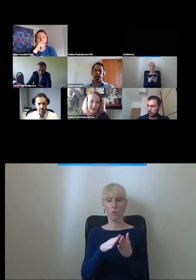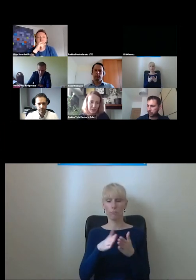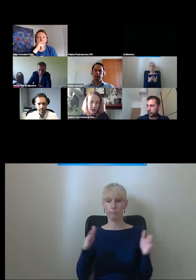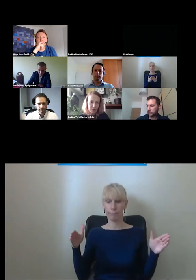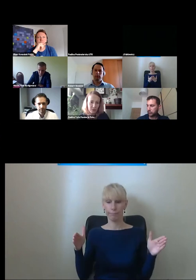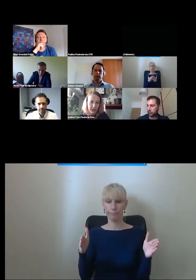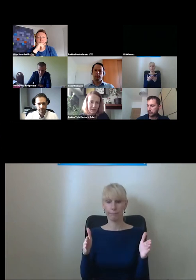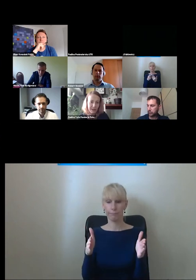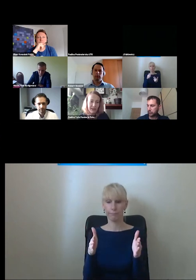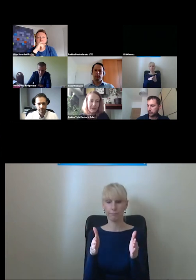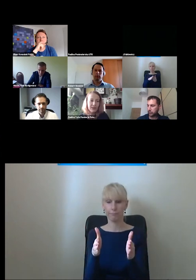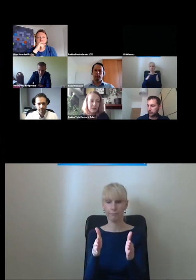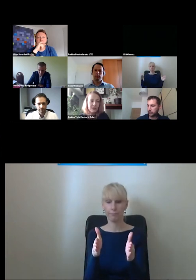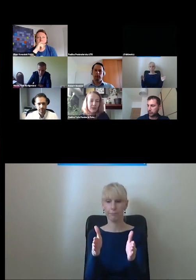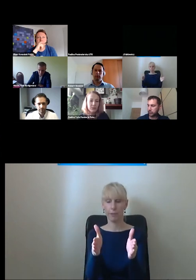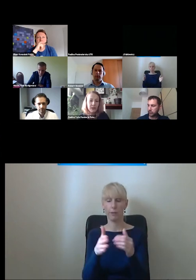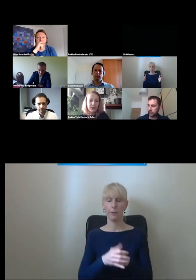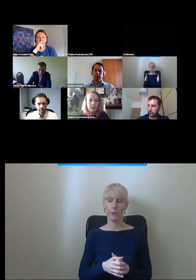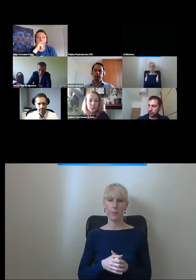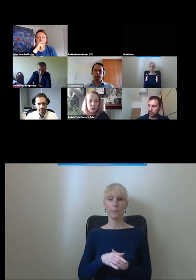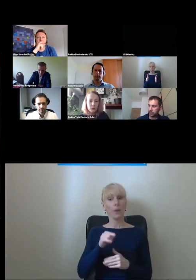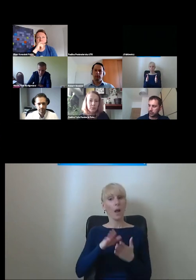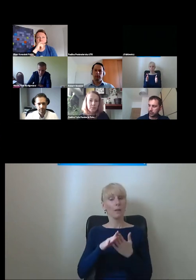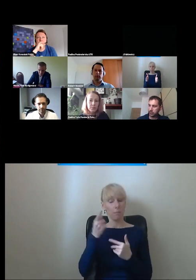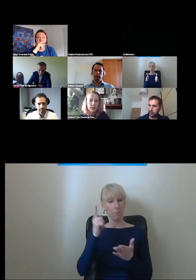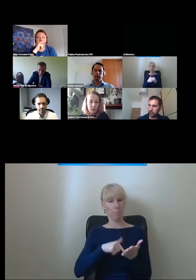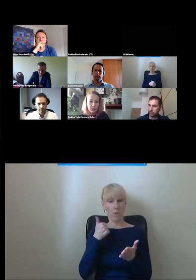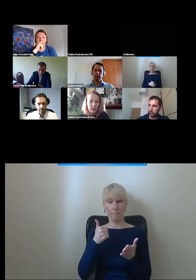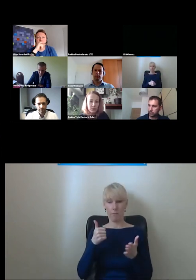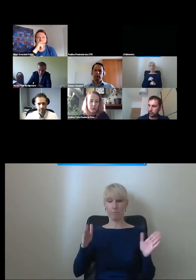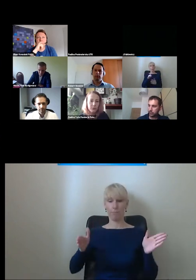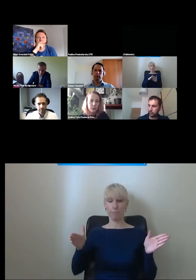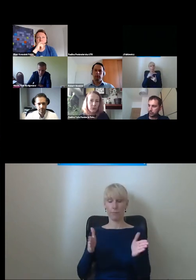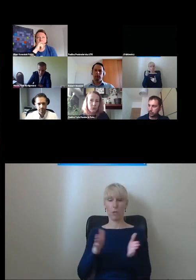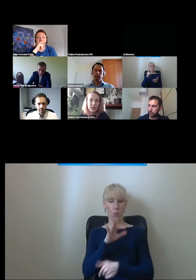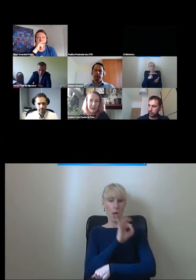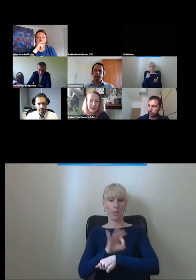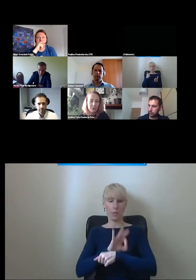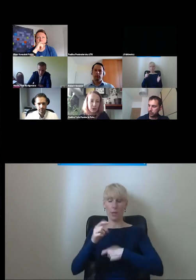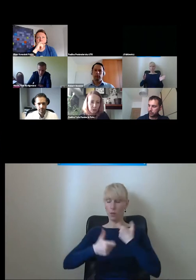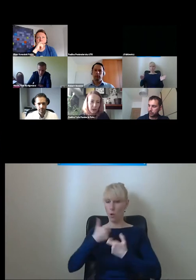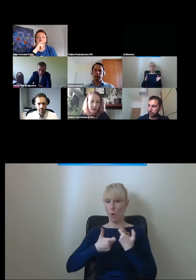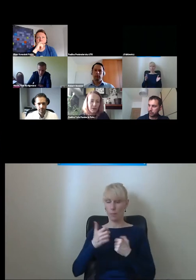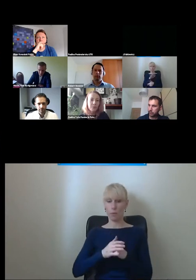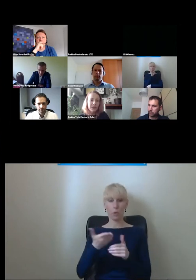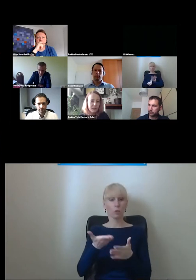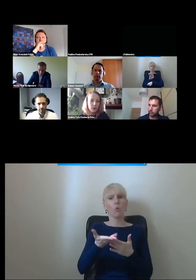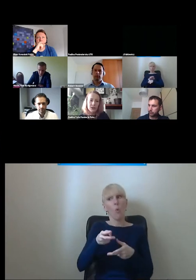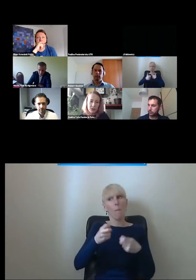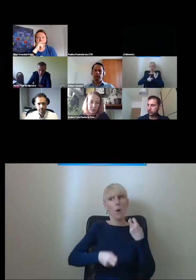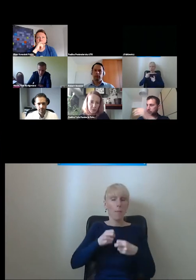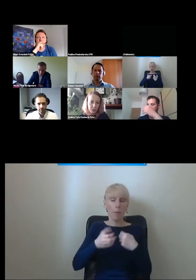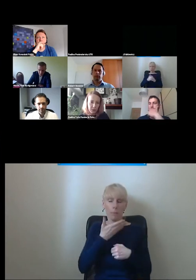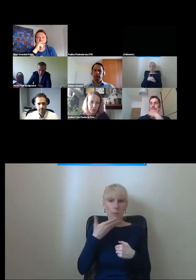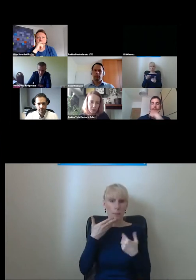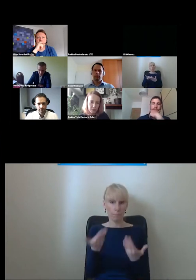zawężają tą trasę. Natomiast w takim poziomie pierwotnym, jakby w tym, który architekt projektuje, zazwyczaj